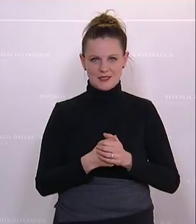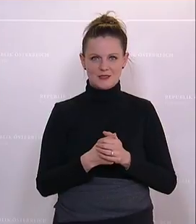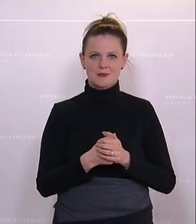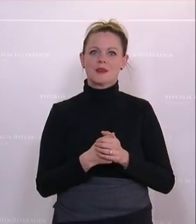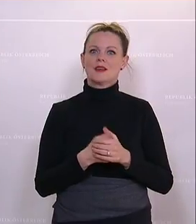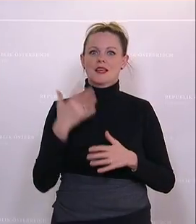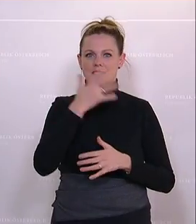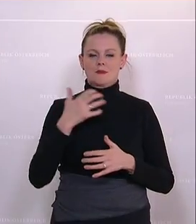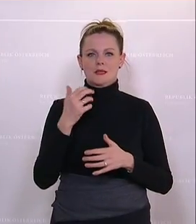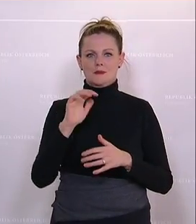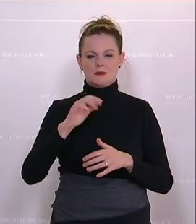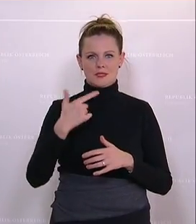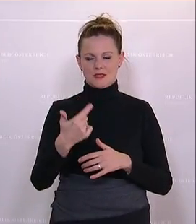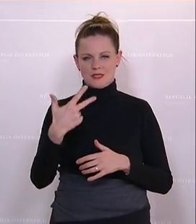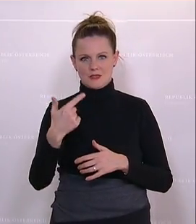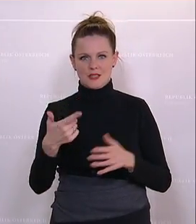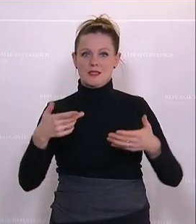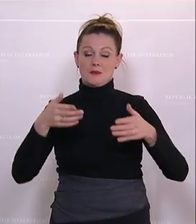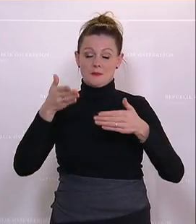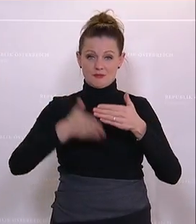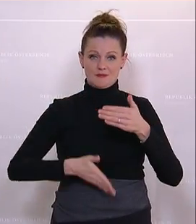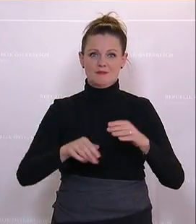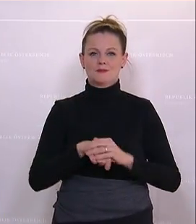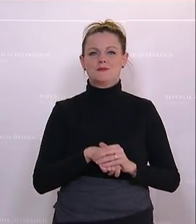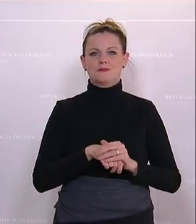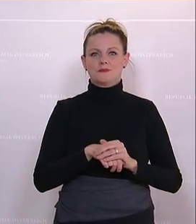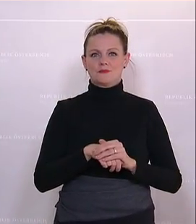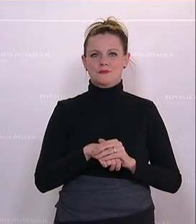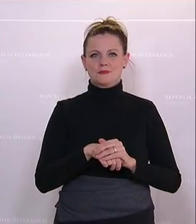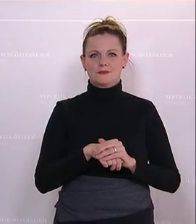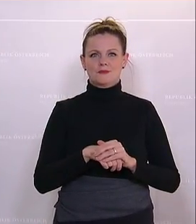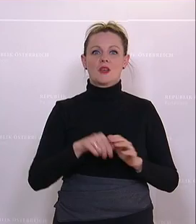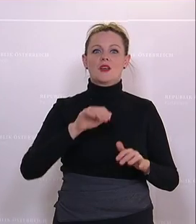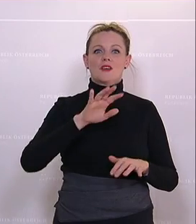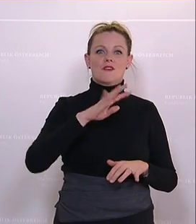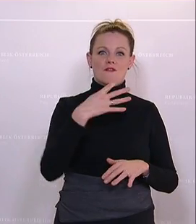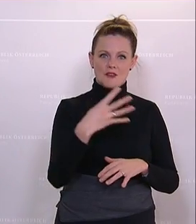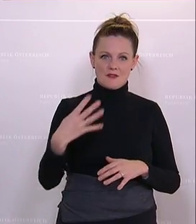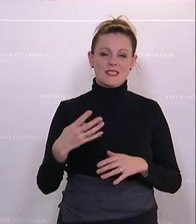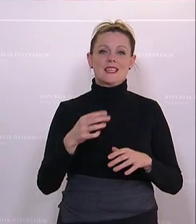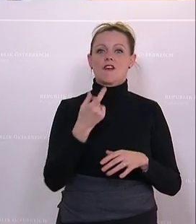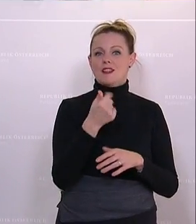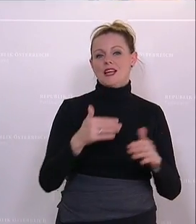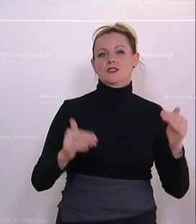Die Aussage der oben genannten Maßnahmen verfolgt aus dem Untergliederung 44 Finanzausgleich und 45 Bundesvermögen.